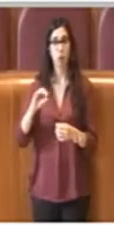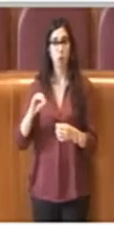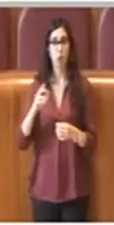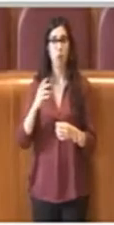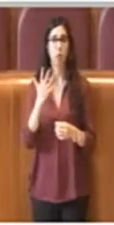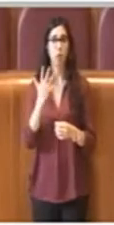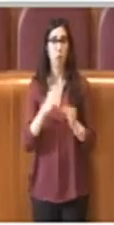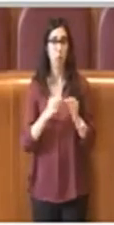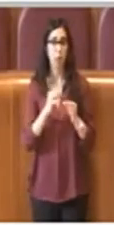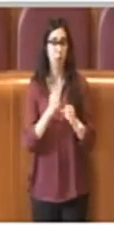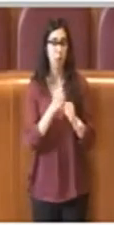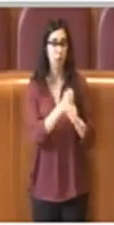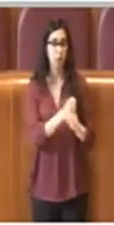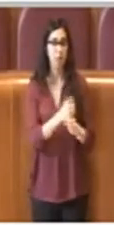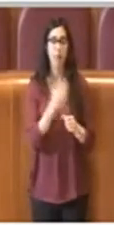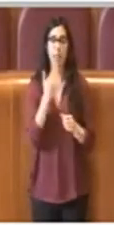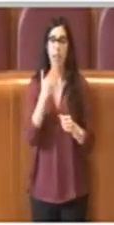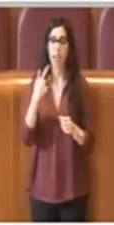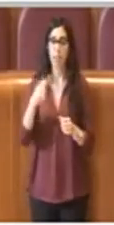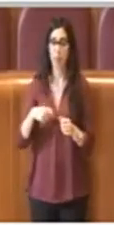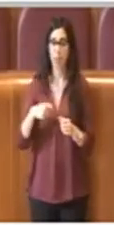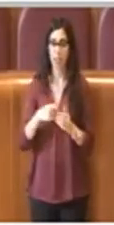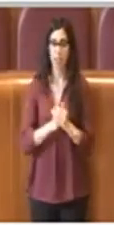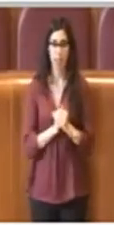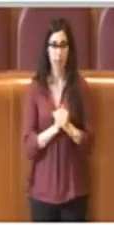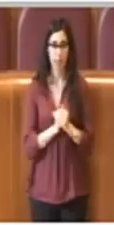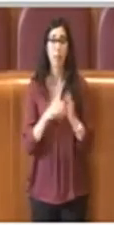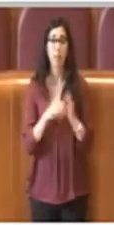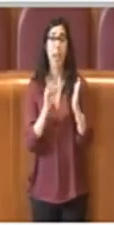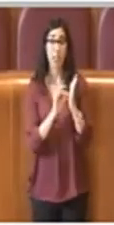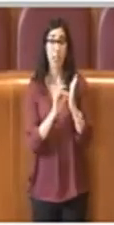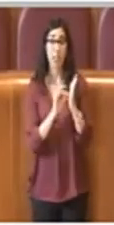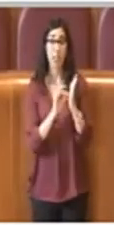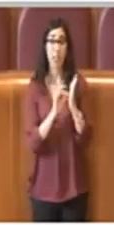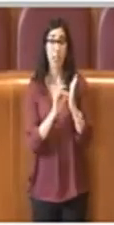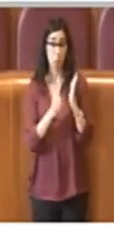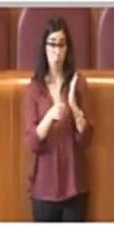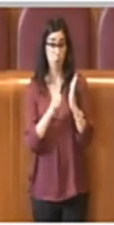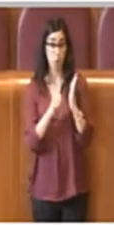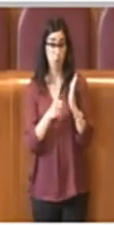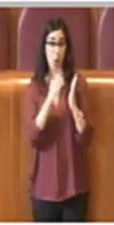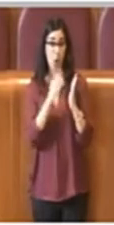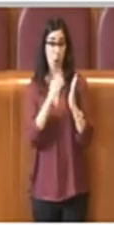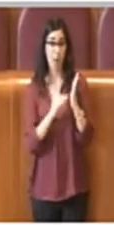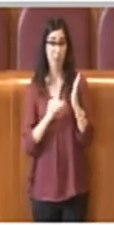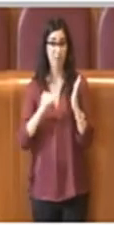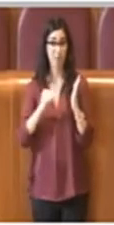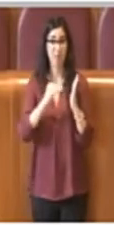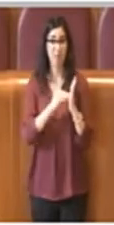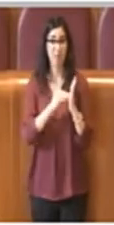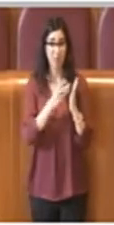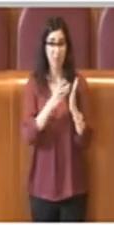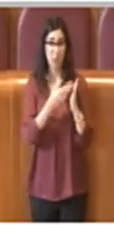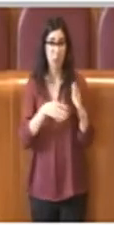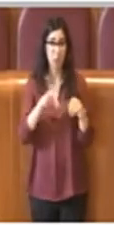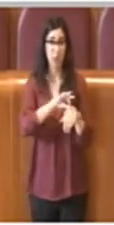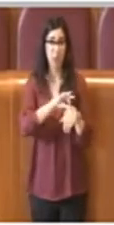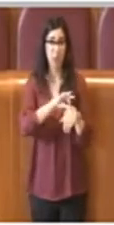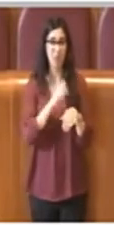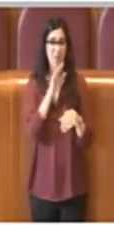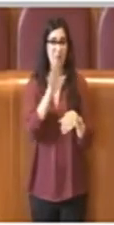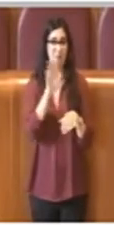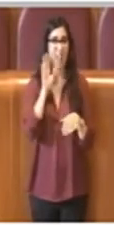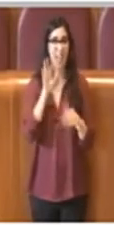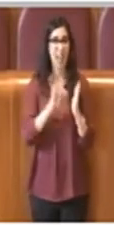Grazie Presidente. L'articolo 11 sostituisce il precedente articolo 11 che riguardava il